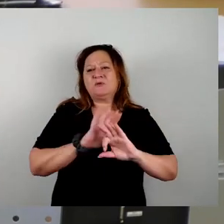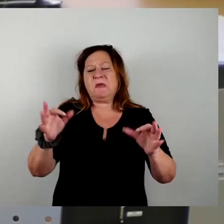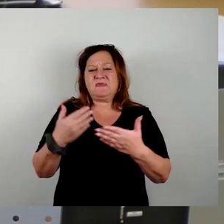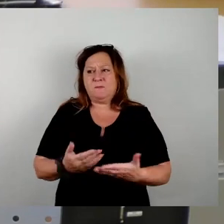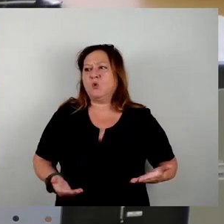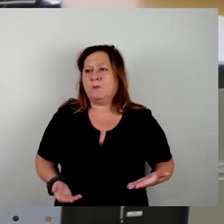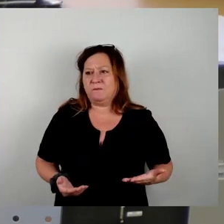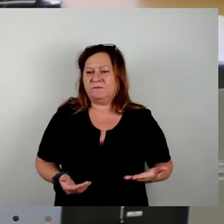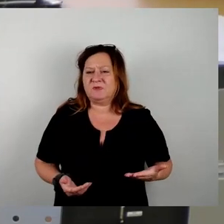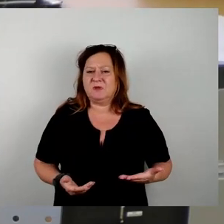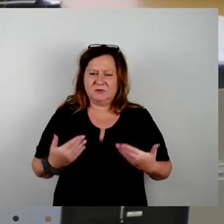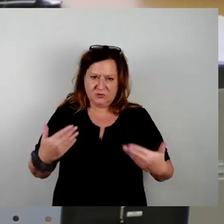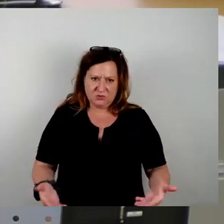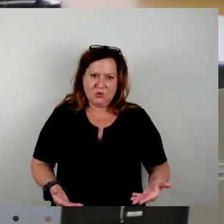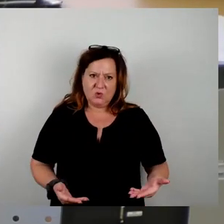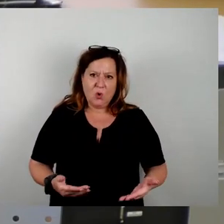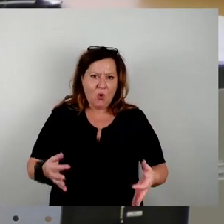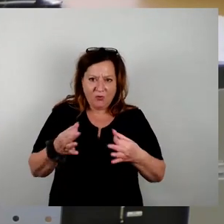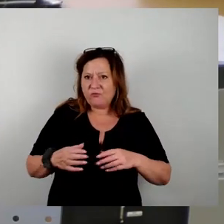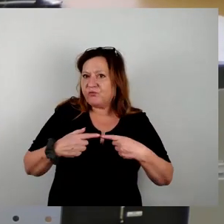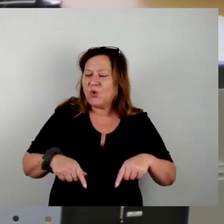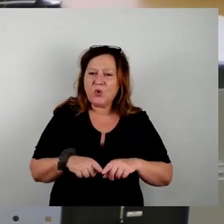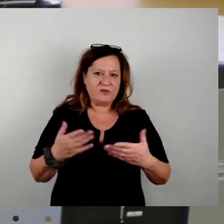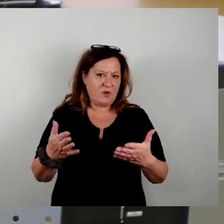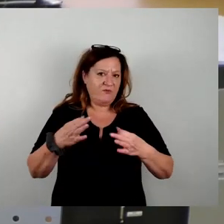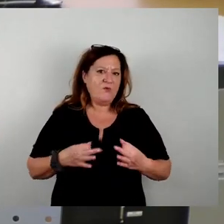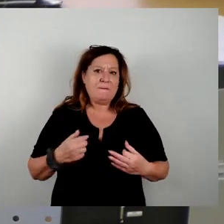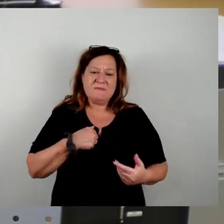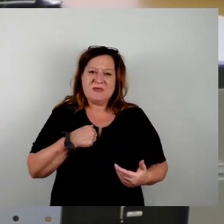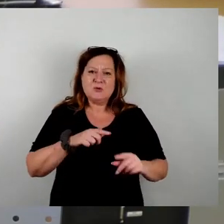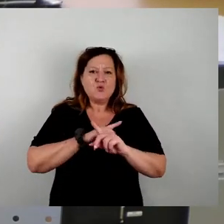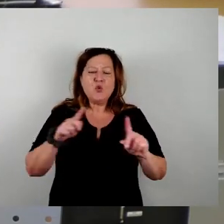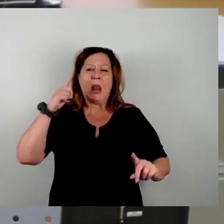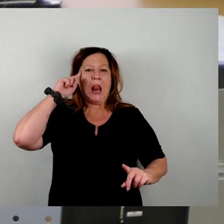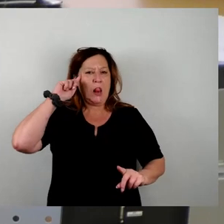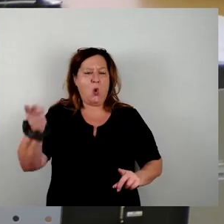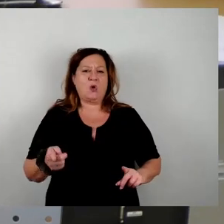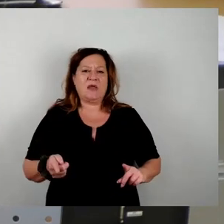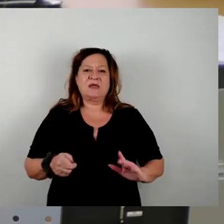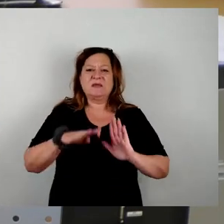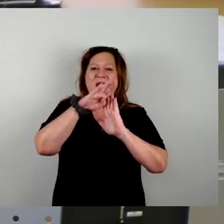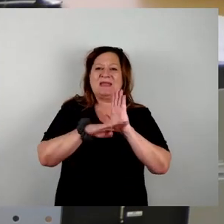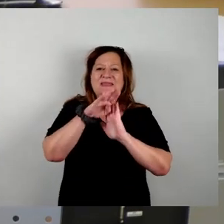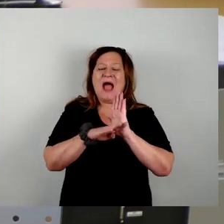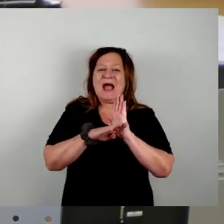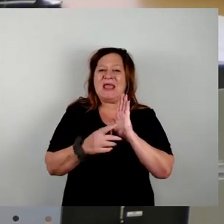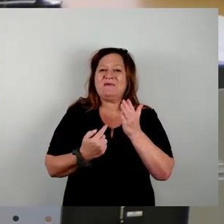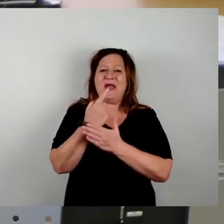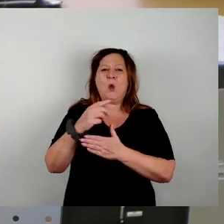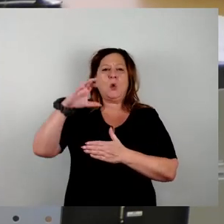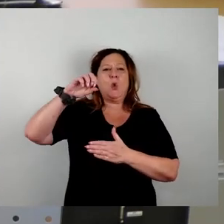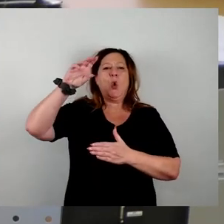Insofern ist es für uns oder für mich auch unlogisch, hier über Tariferhöhungen bei ÖPNV zu beschließen, über